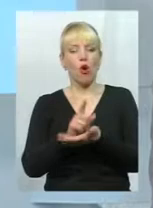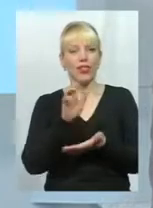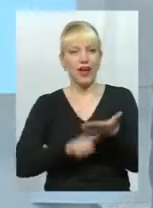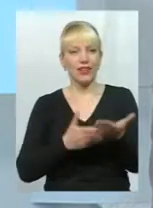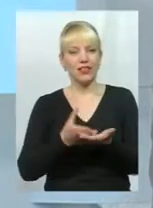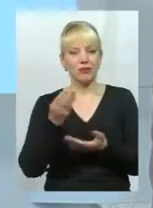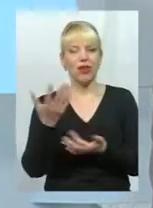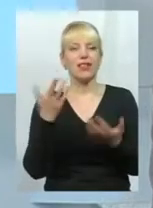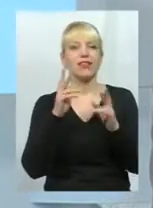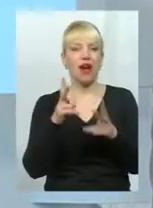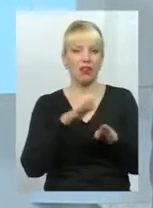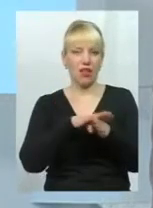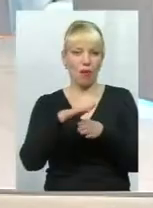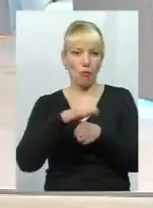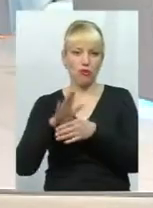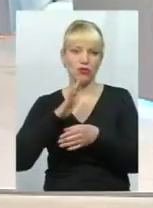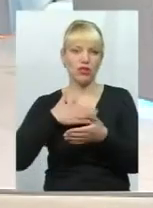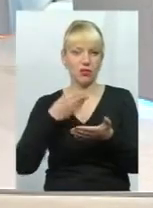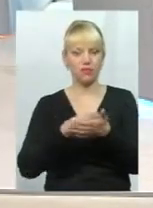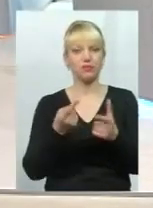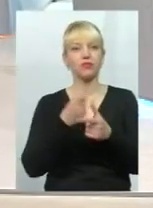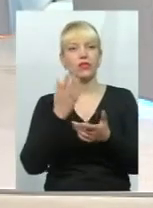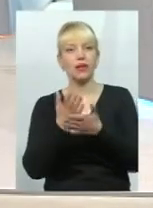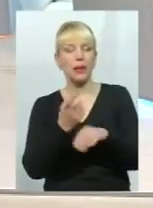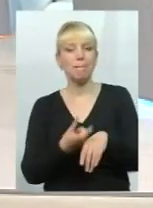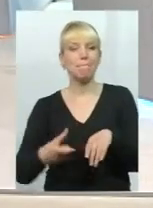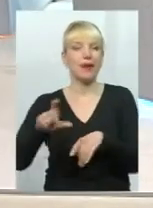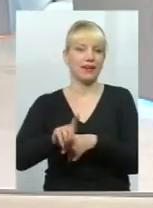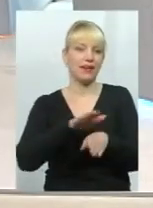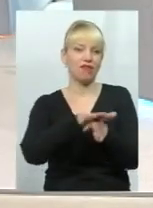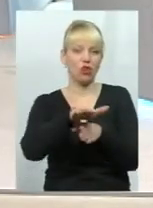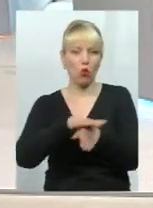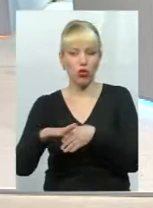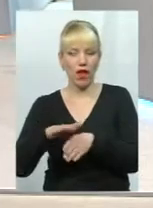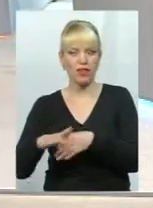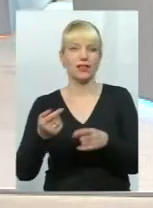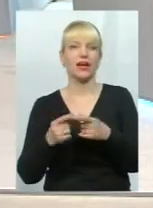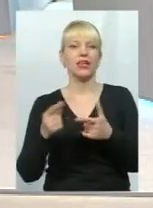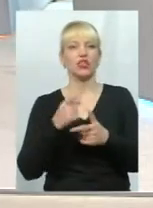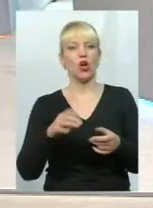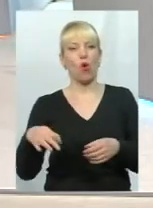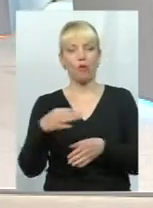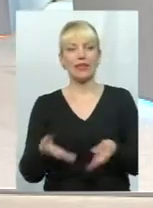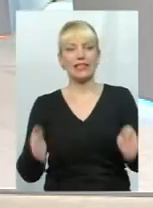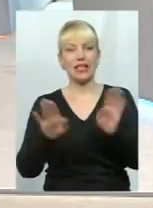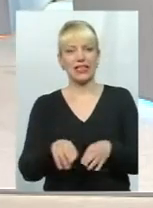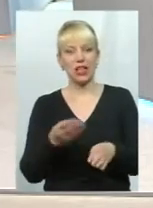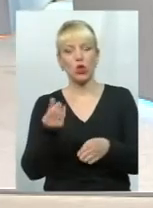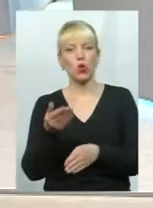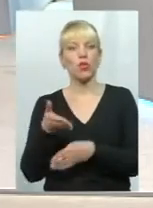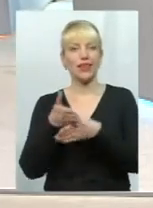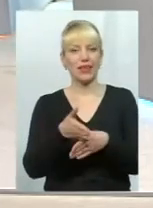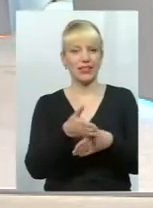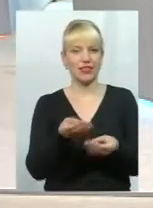чином наповнюється наш бюджет, чи маємо ми перевиконання, чи тож область залишається дотаційною